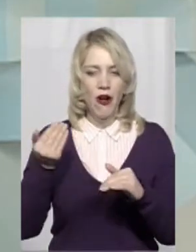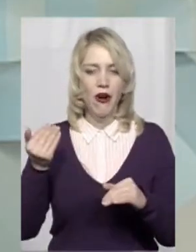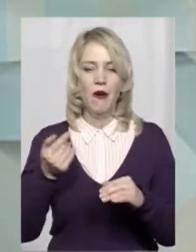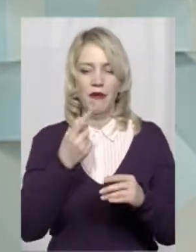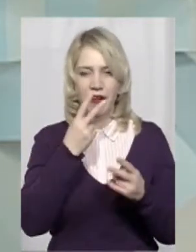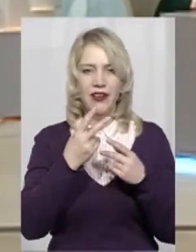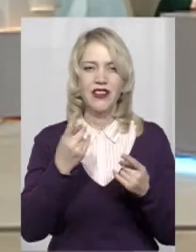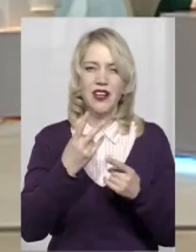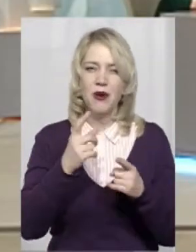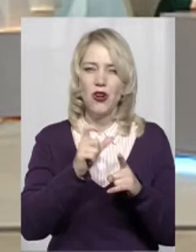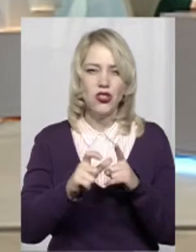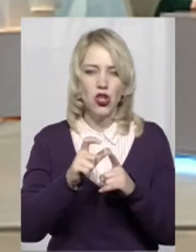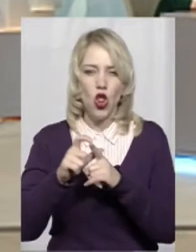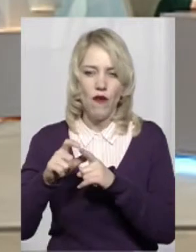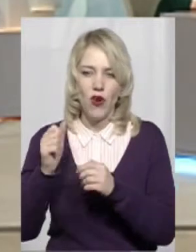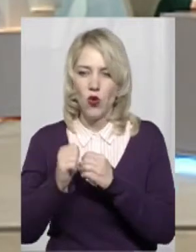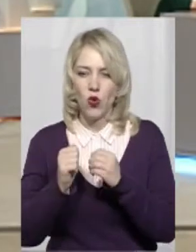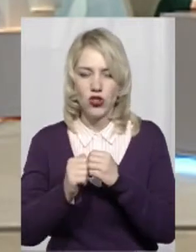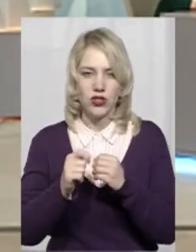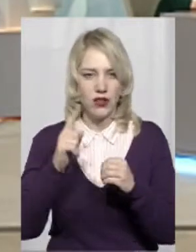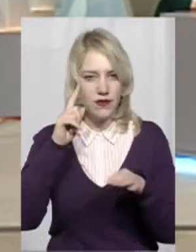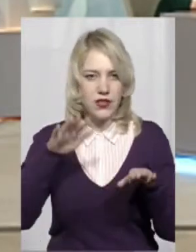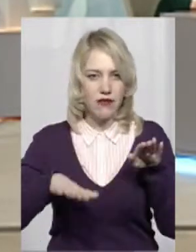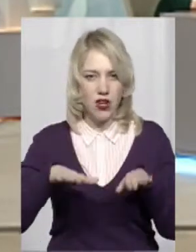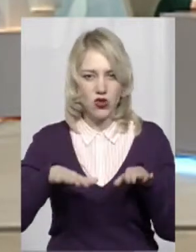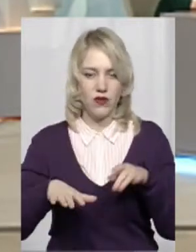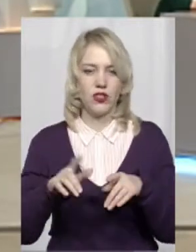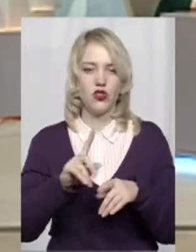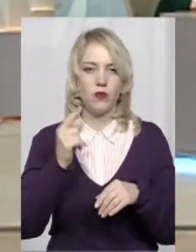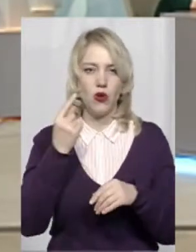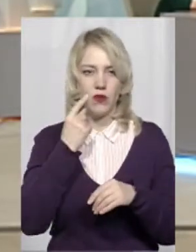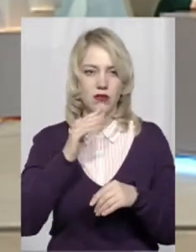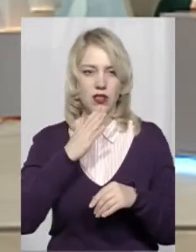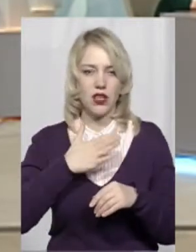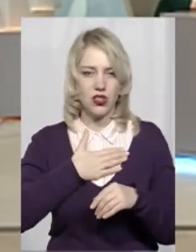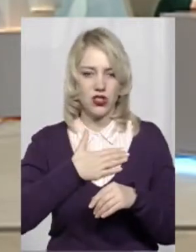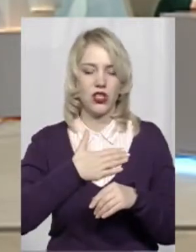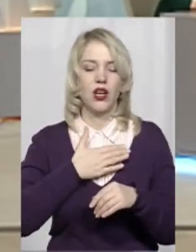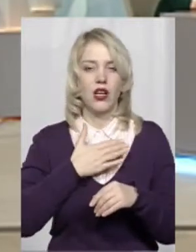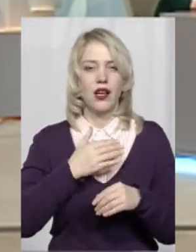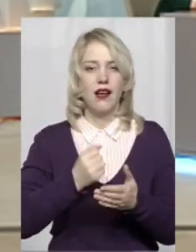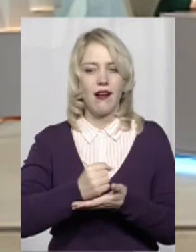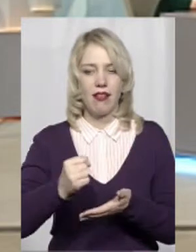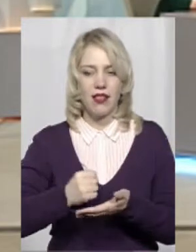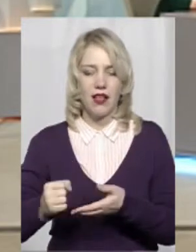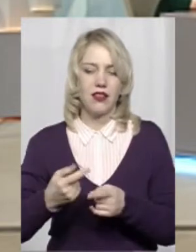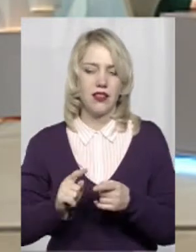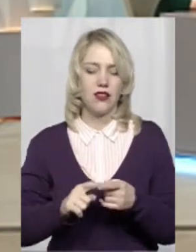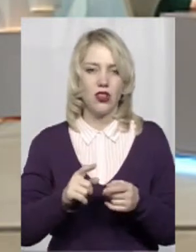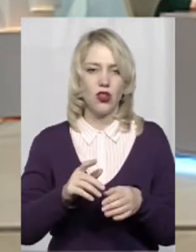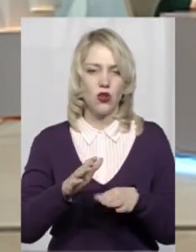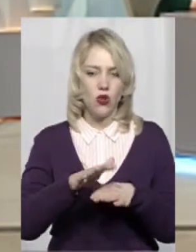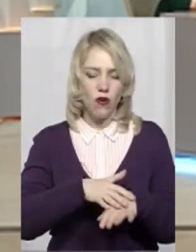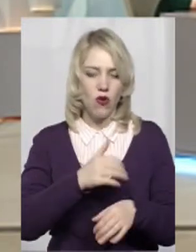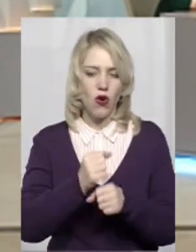виважувати там кожне слово, щоб не образились наші кандидати, і там довго затрималися з розробкою сайту. І от за цих 3 тижні ми в